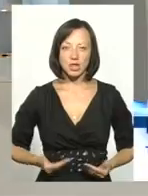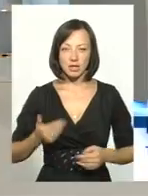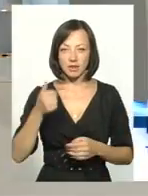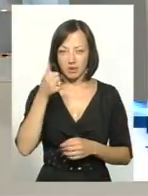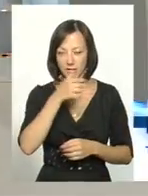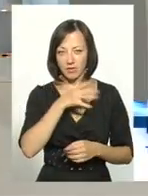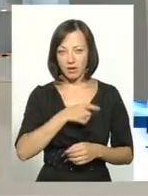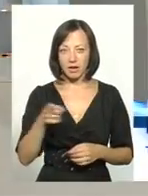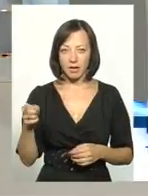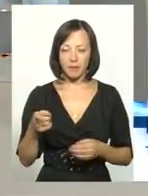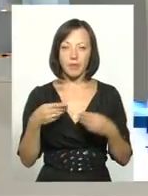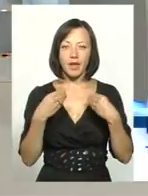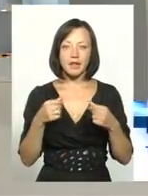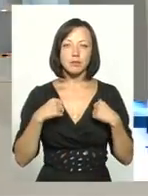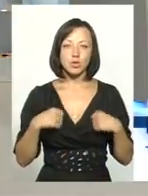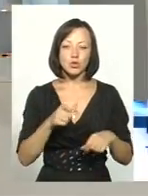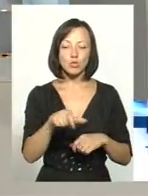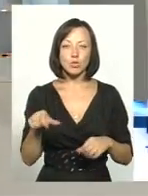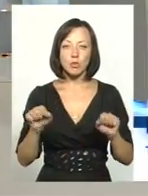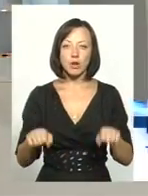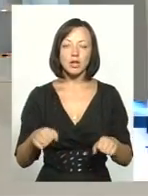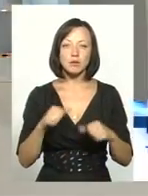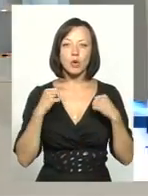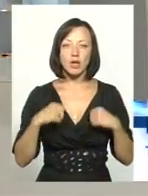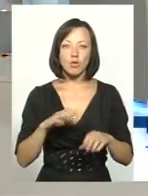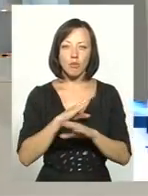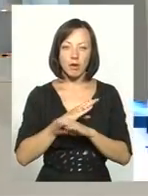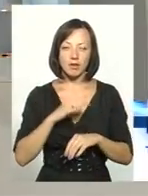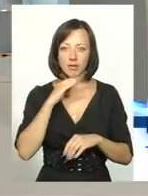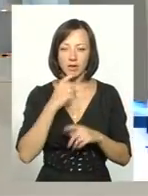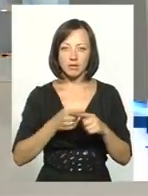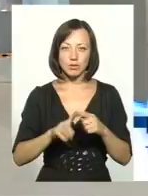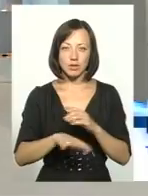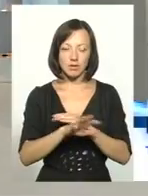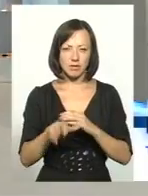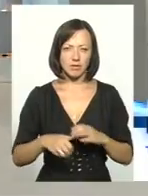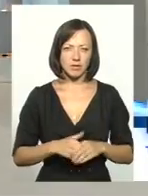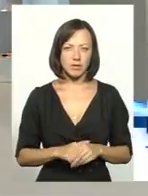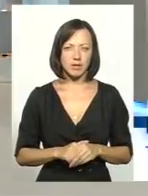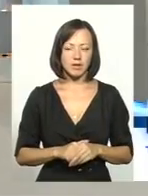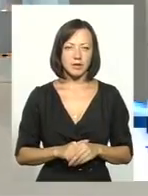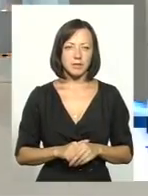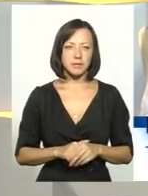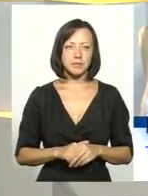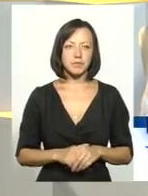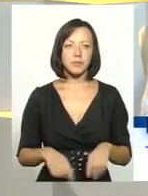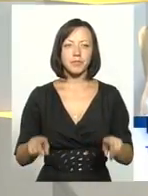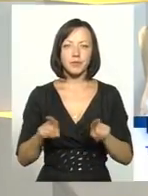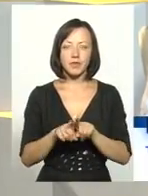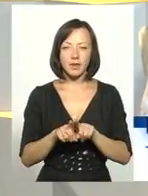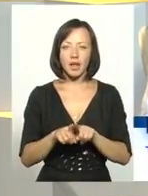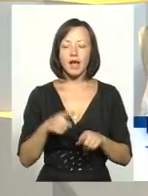а? Дайте дожити спокійно віка, щоб ці люди будуть спокійно в місті. І хвати в нас вже вести. От такі от